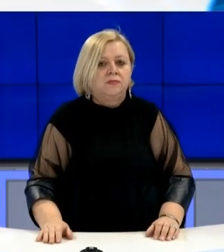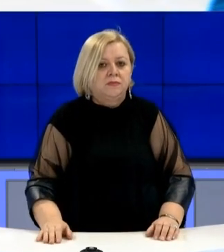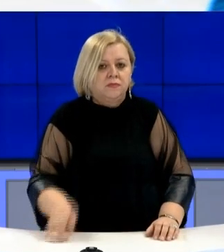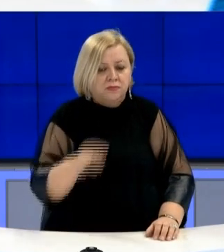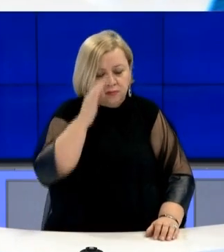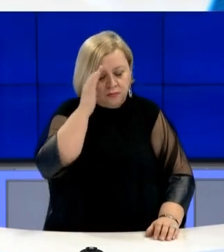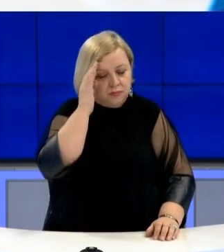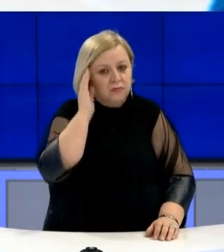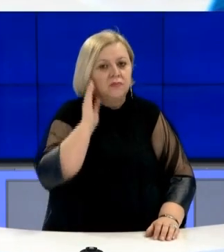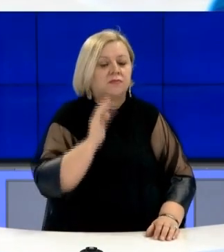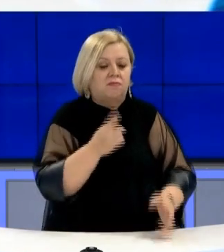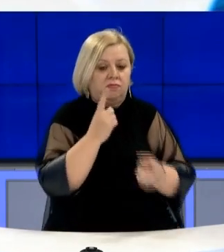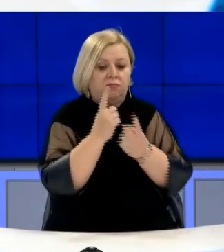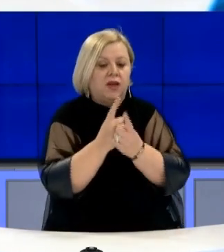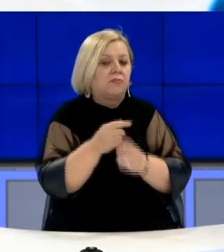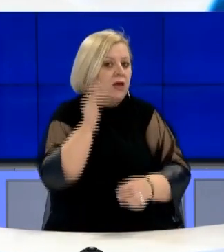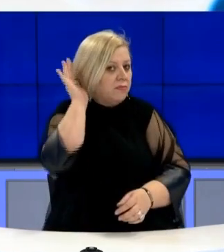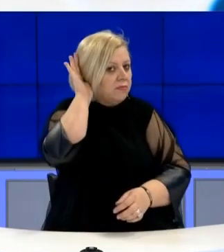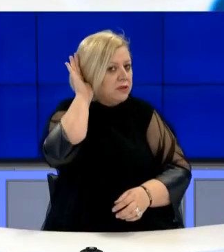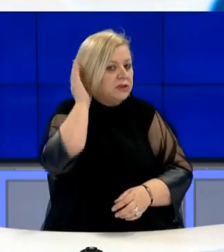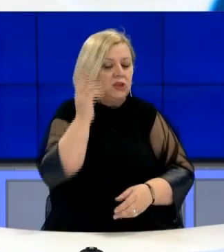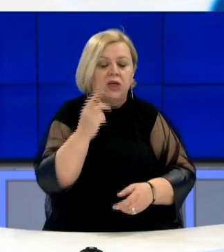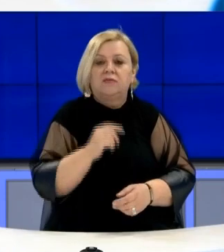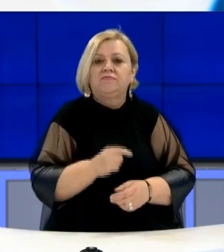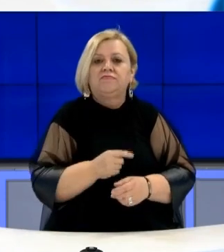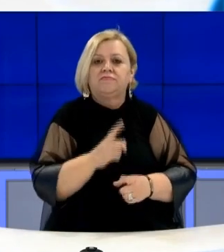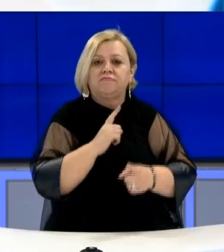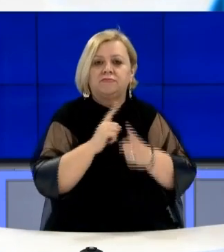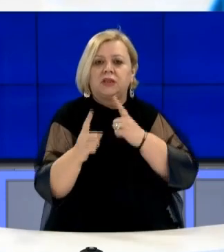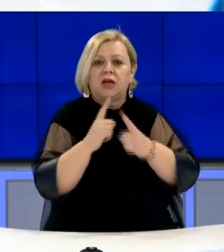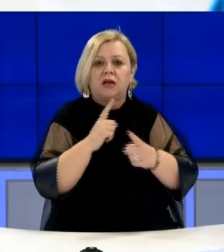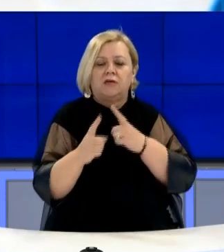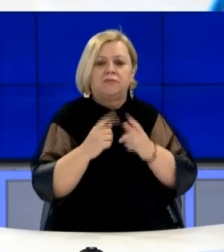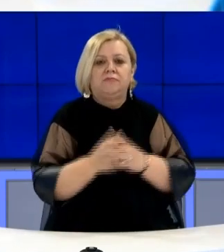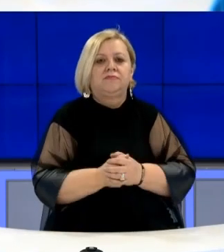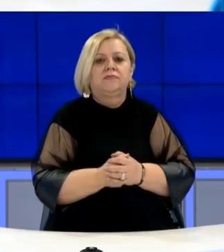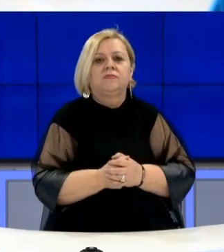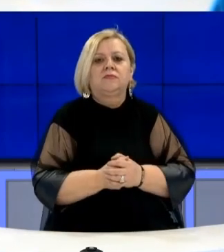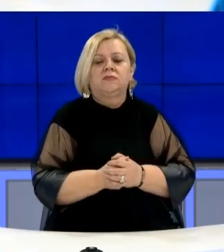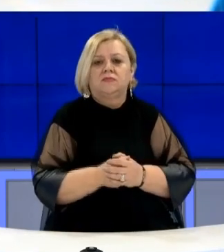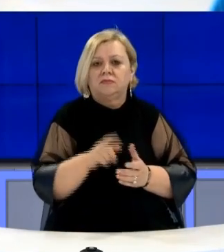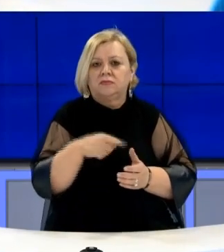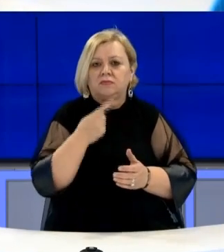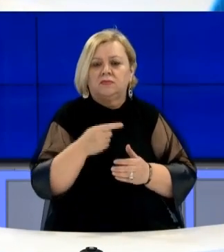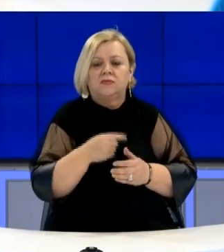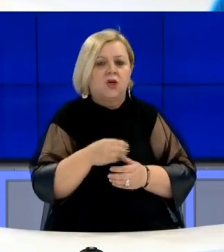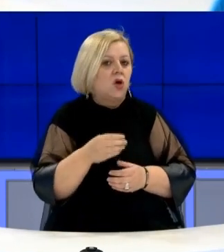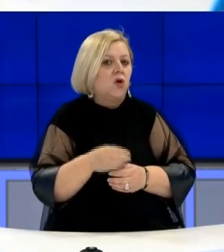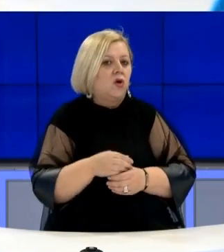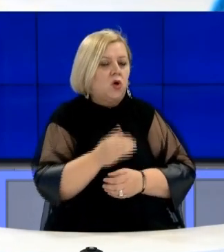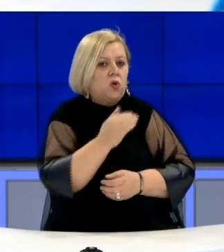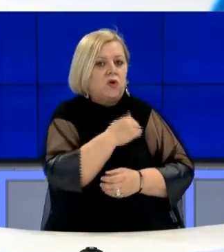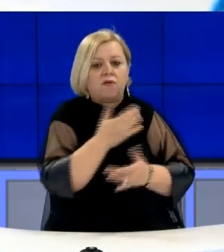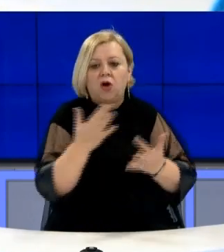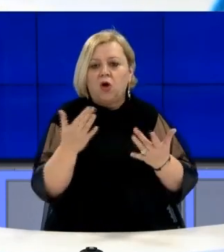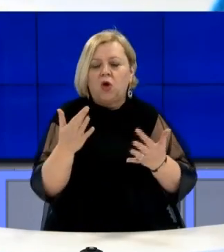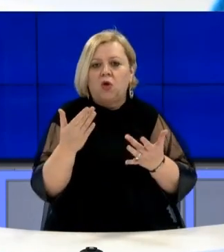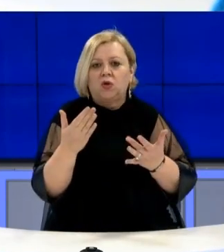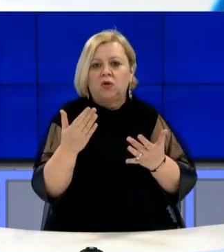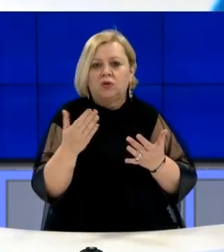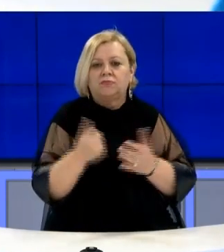Pas një takimi që patëm e ministrin e trektis, na u informun përse ofërme, se sa mjetët dhëtë